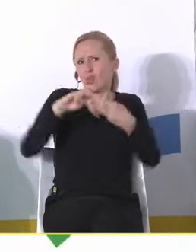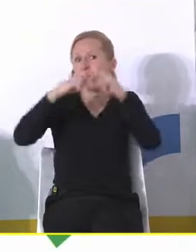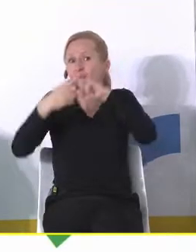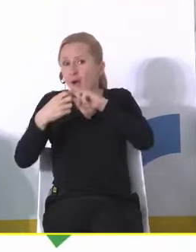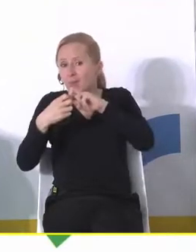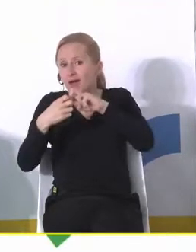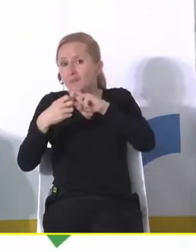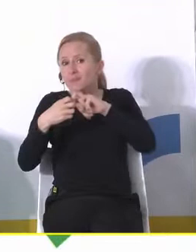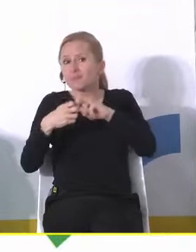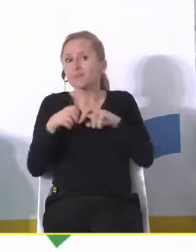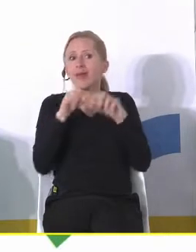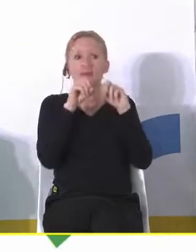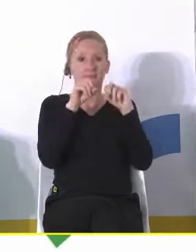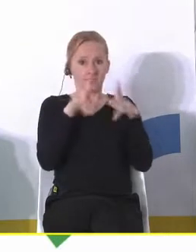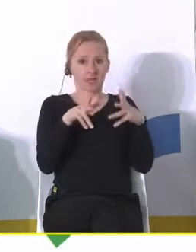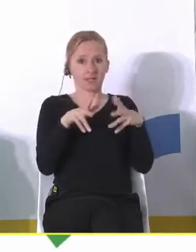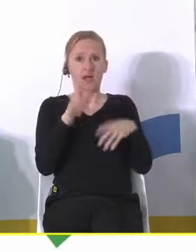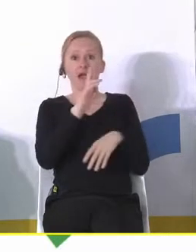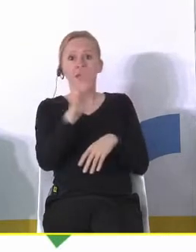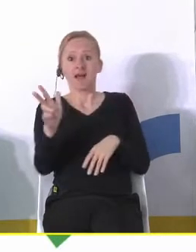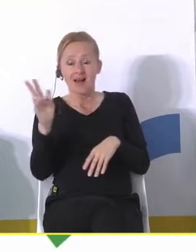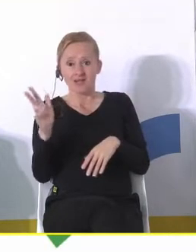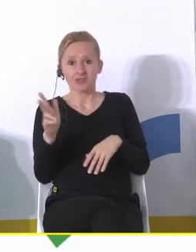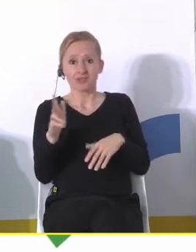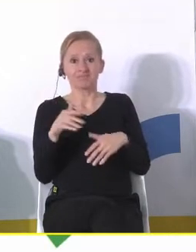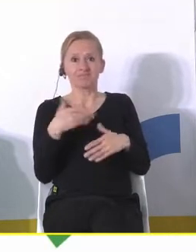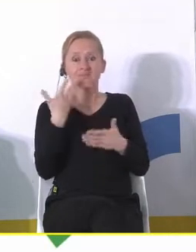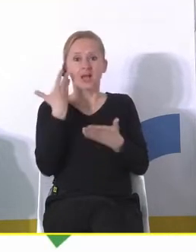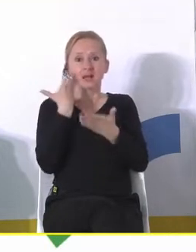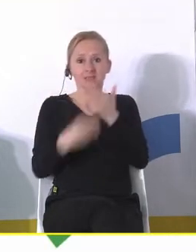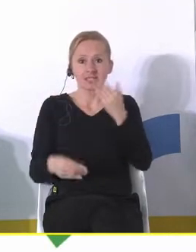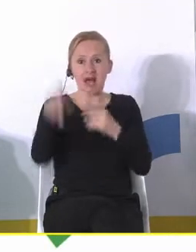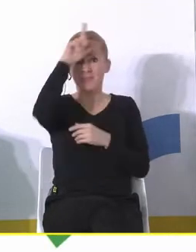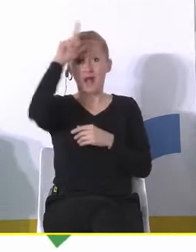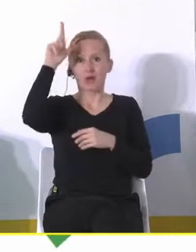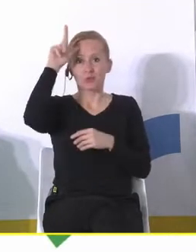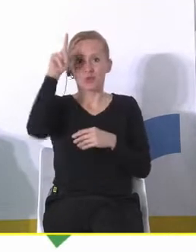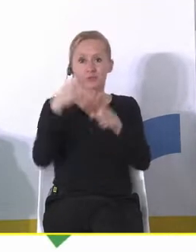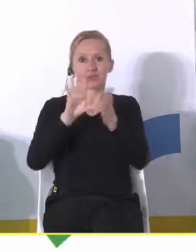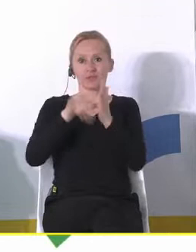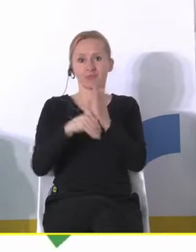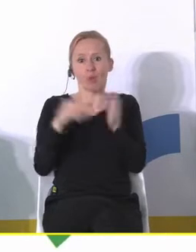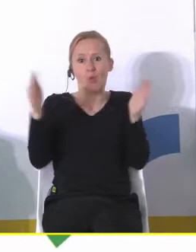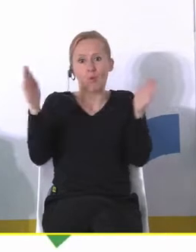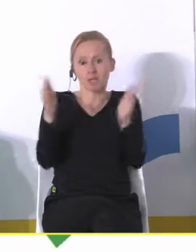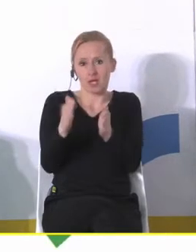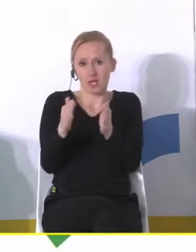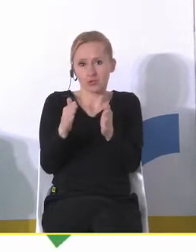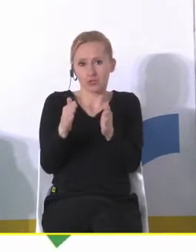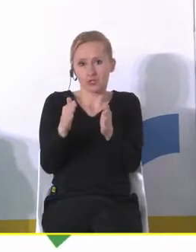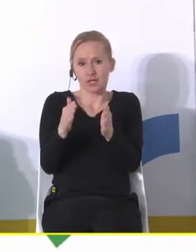Tak, każdorazowy ubytek liczby mieszkańców jest zmniejszeniem